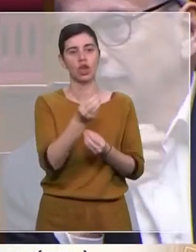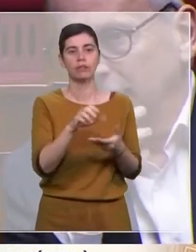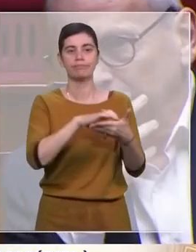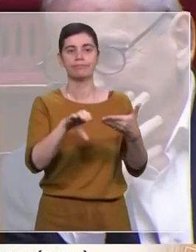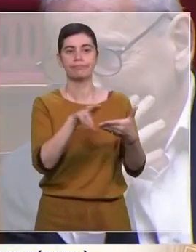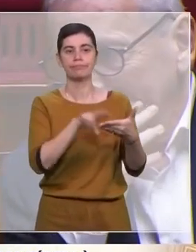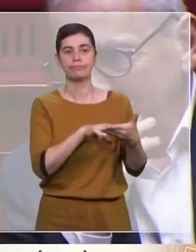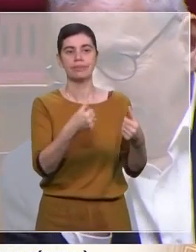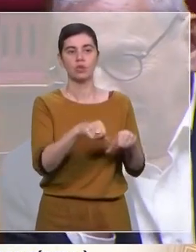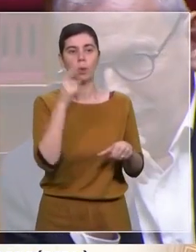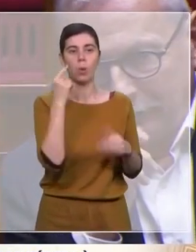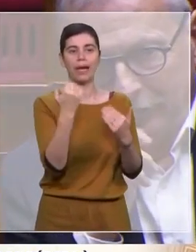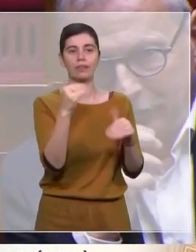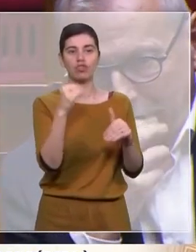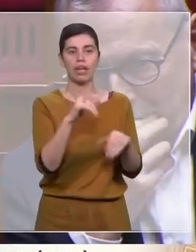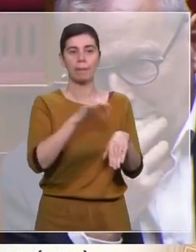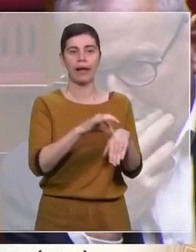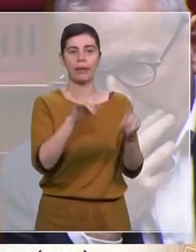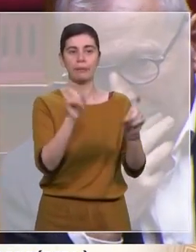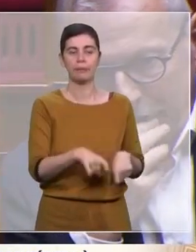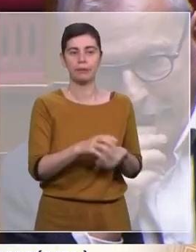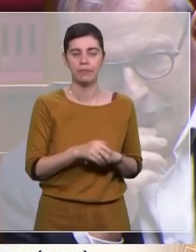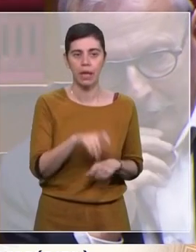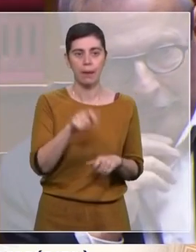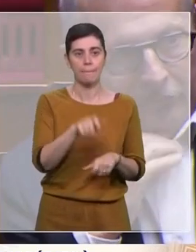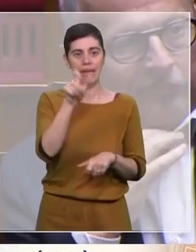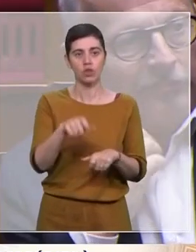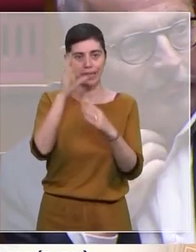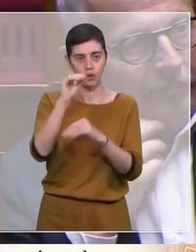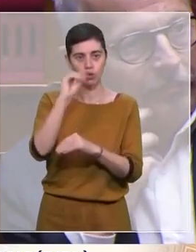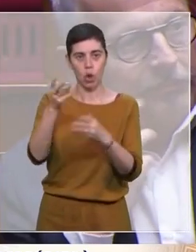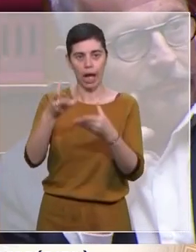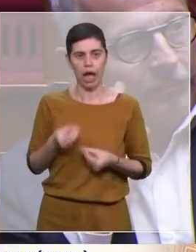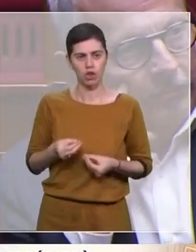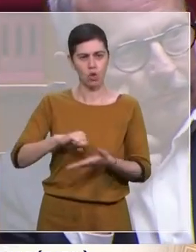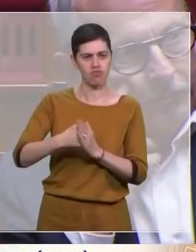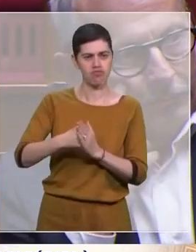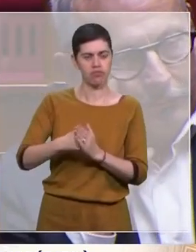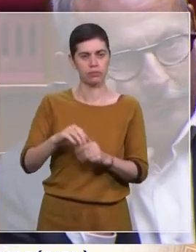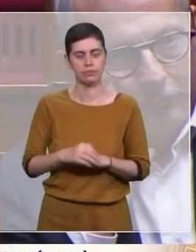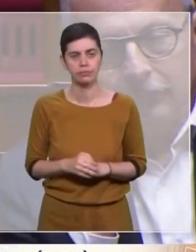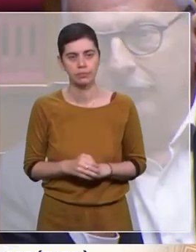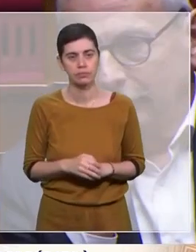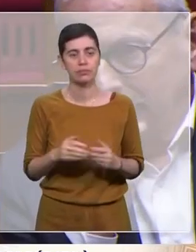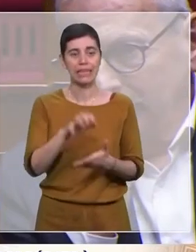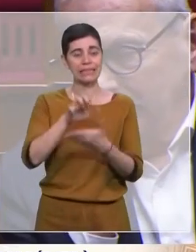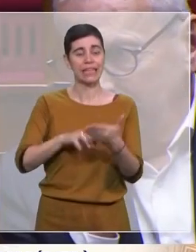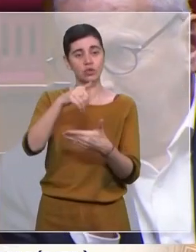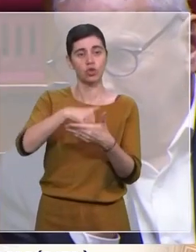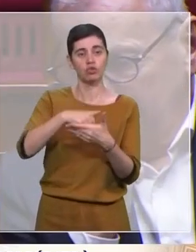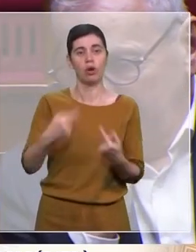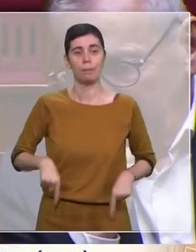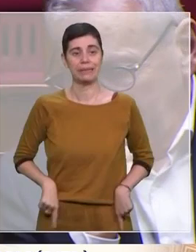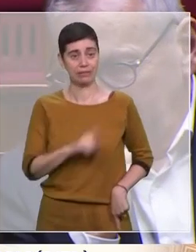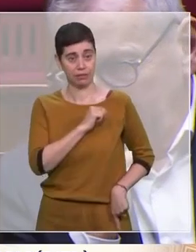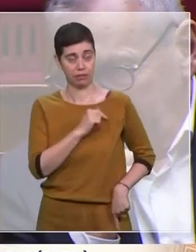séjour pour les étrangers malades et durcir les conditions d'accueil pour les étudiants et celles du regroupement familial. Un texte pour lequel votre ministre